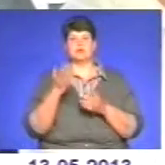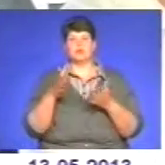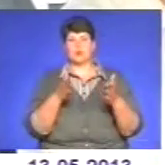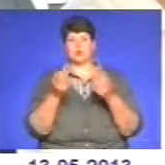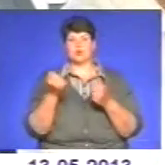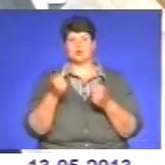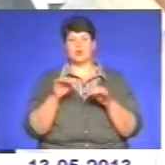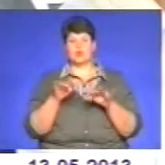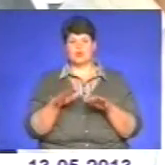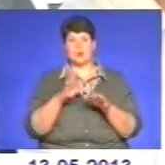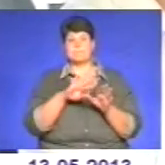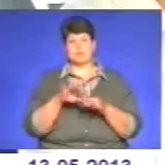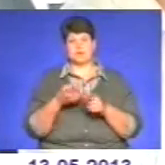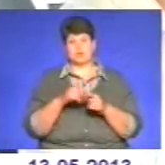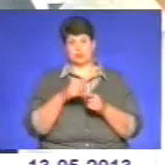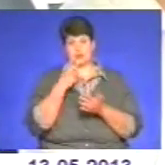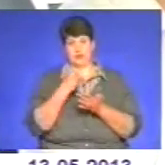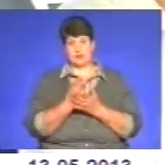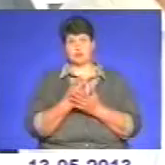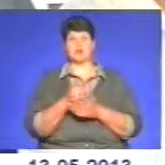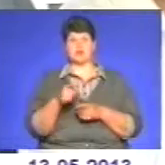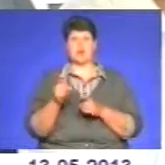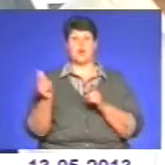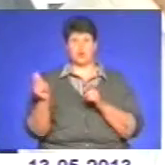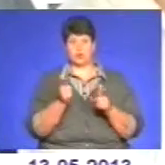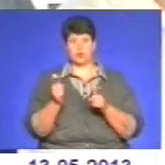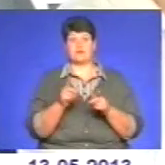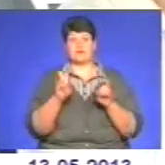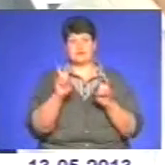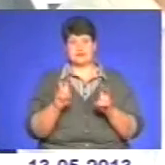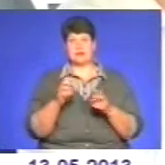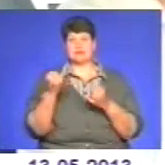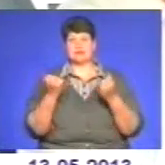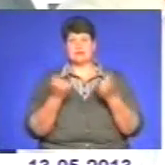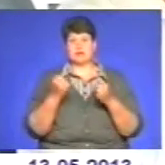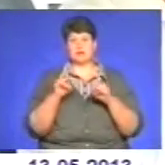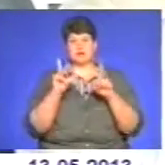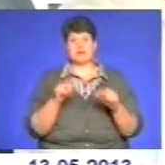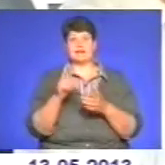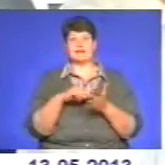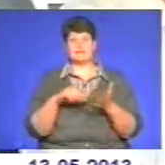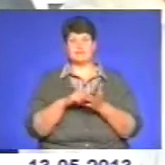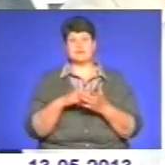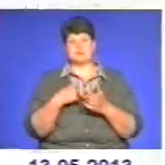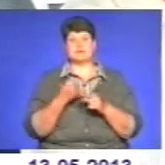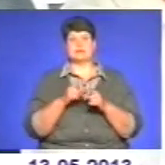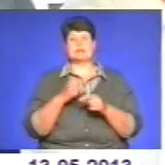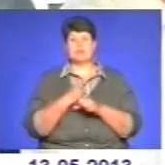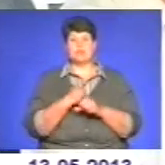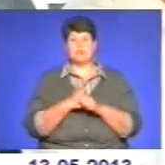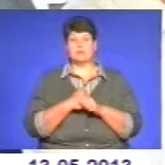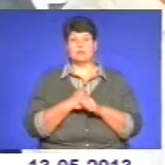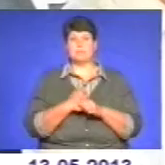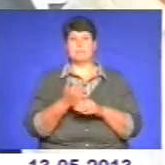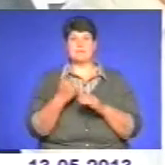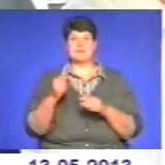якщо бачимо, що вона готова сідати за кермо, виїжджати в місто, ми це робимо. Перед тим, як